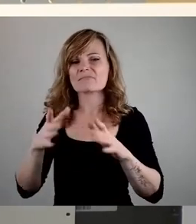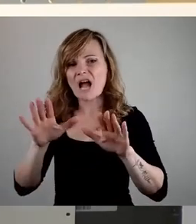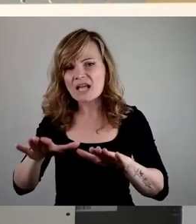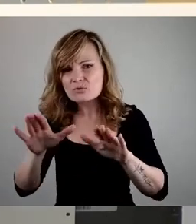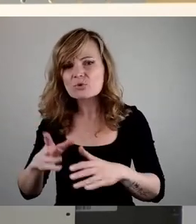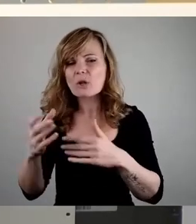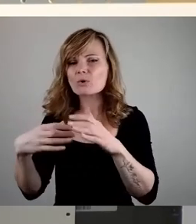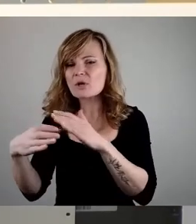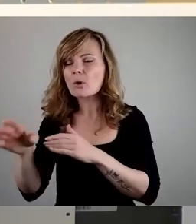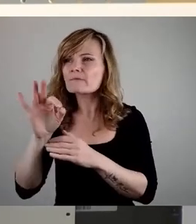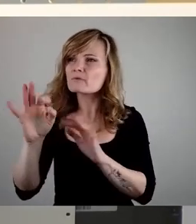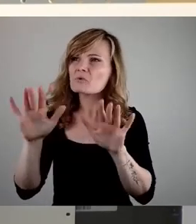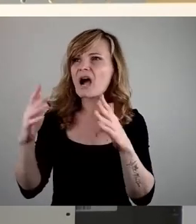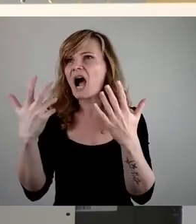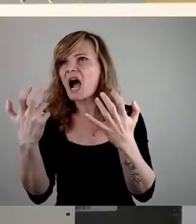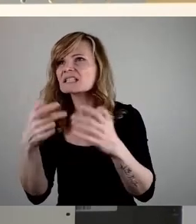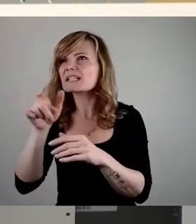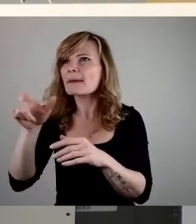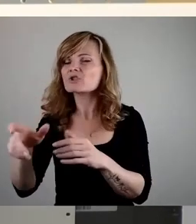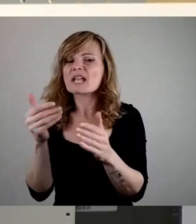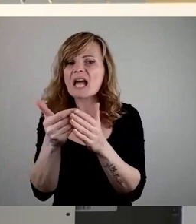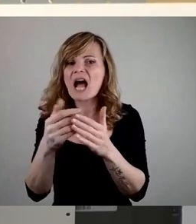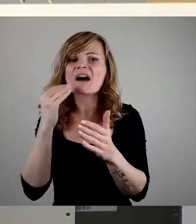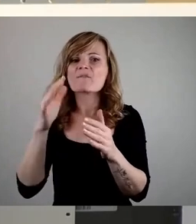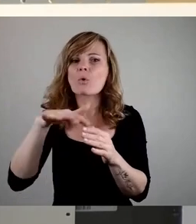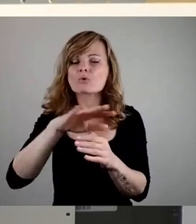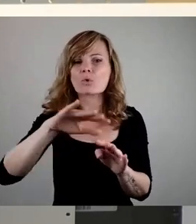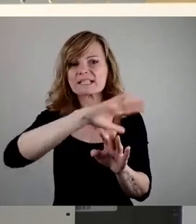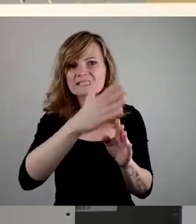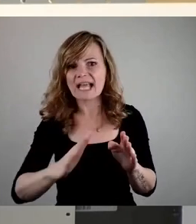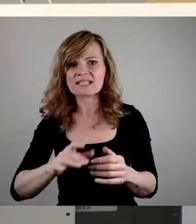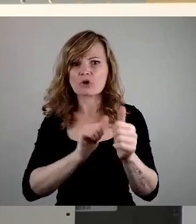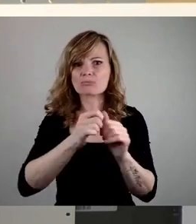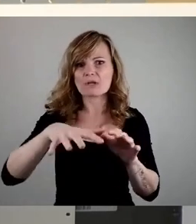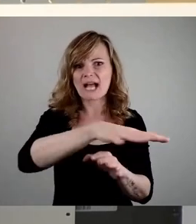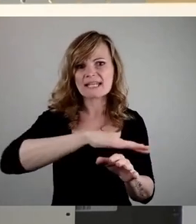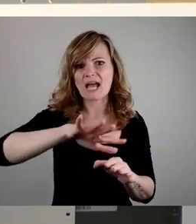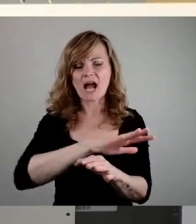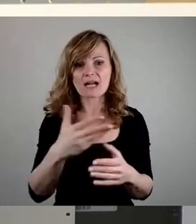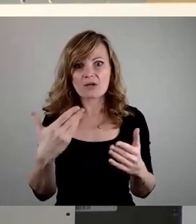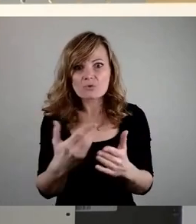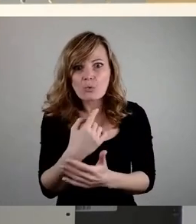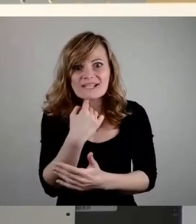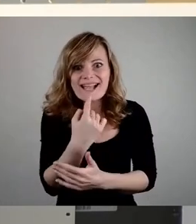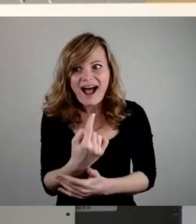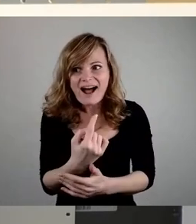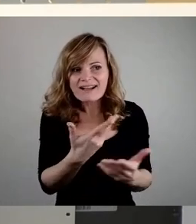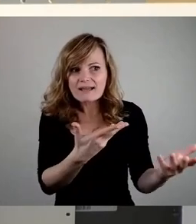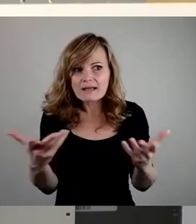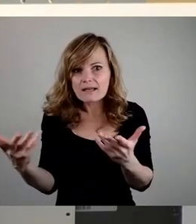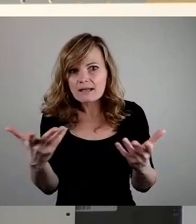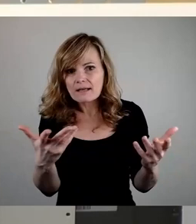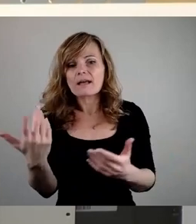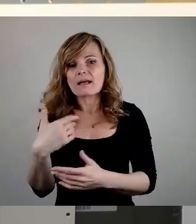Menschen irgendwie in die Nähe von Wohnungen, von einer Skateranlage, von einer Sportanlage, was Sie damit andeuten wollen. Frau Appel hat es ja gerade